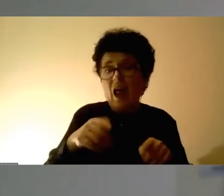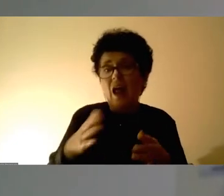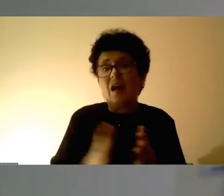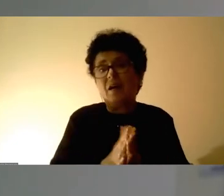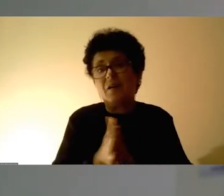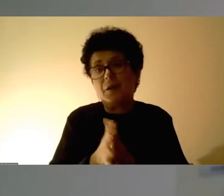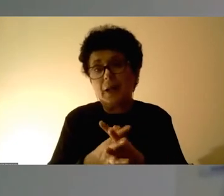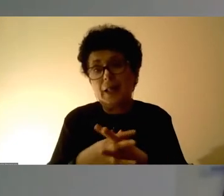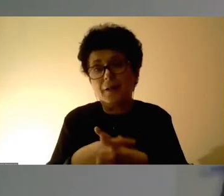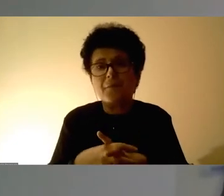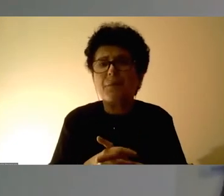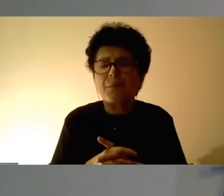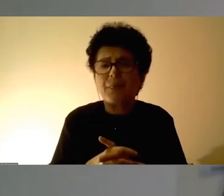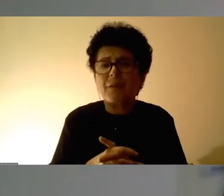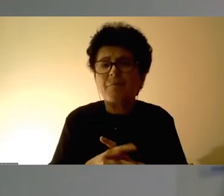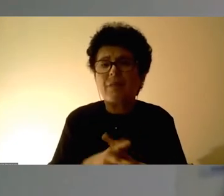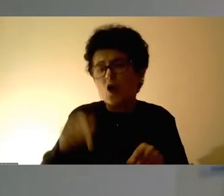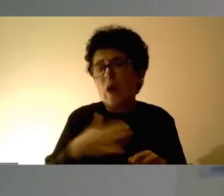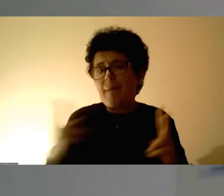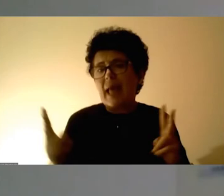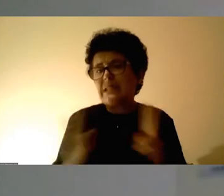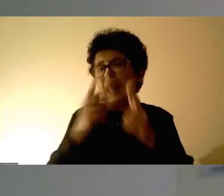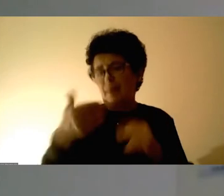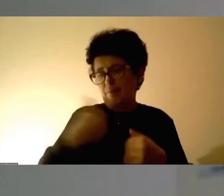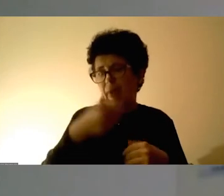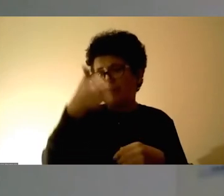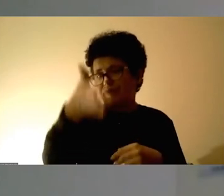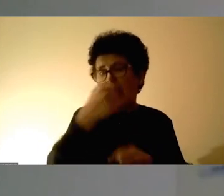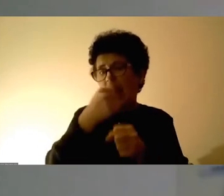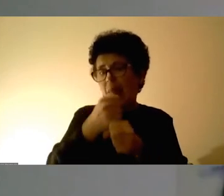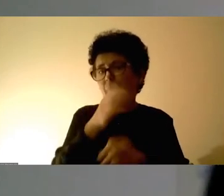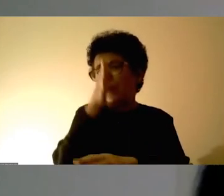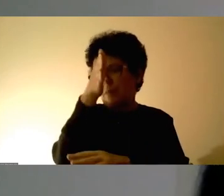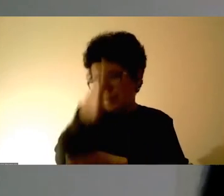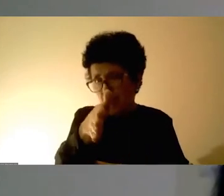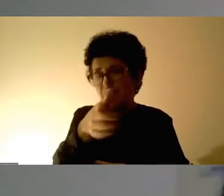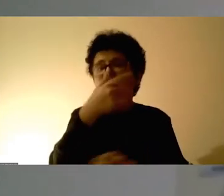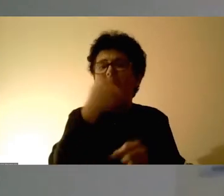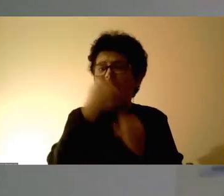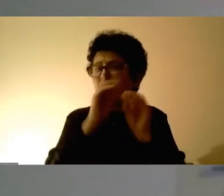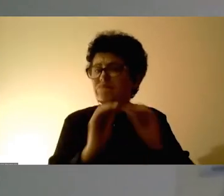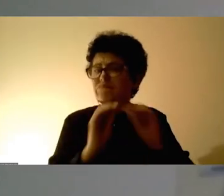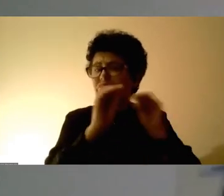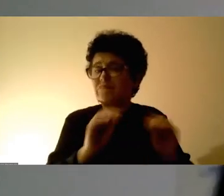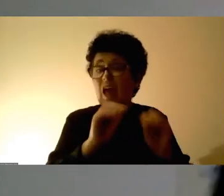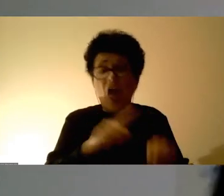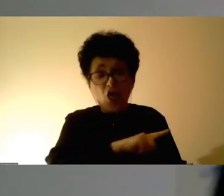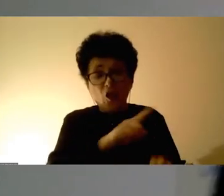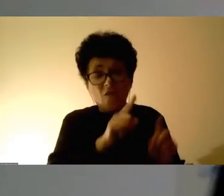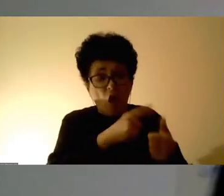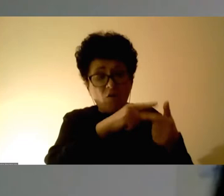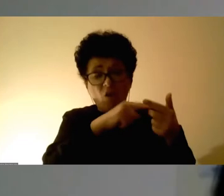средби на кои што ќе работиме на промена на ливните до сегашни начини на однесување, со едни